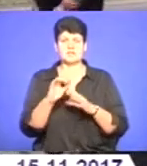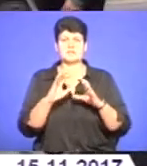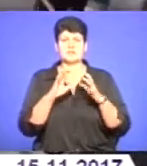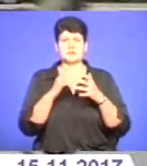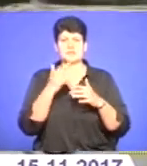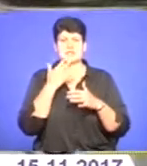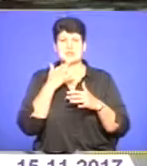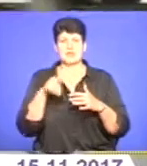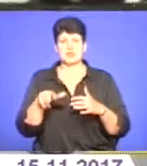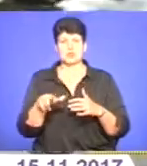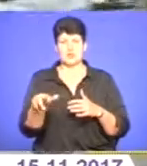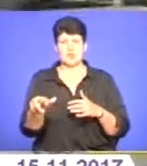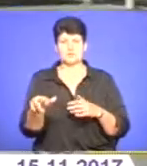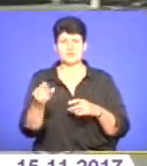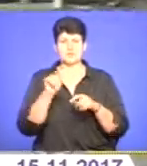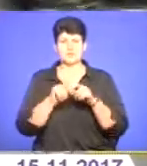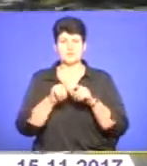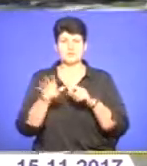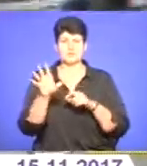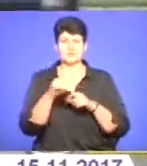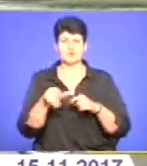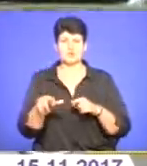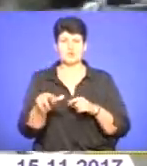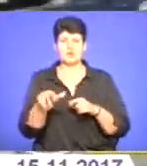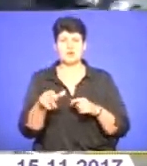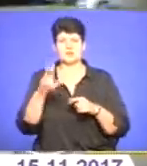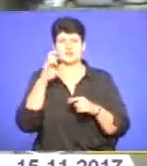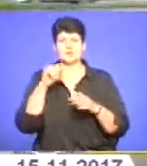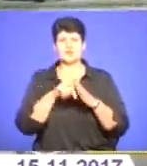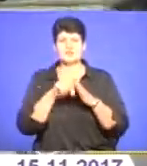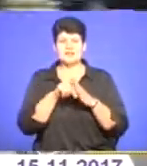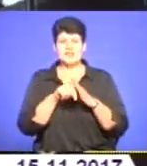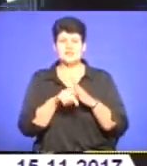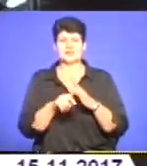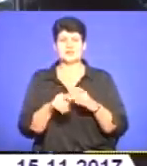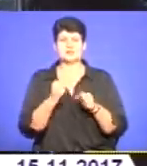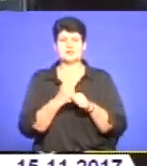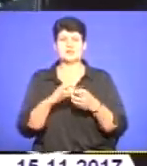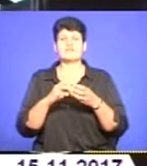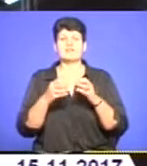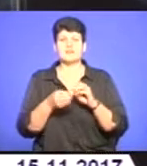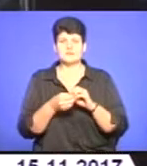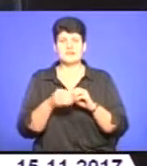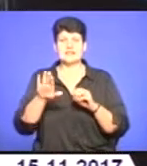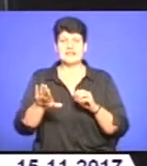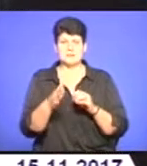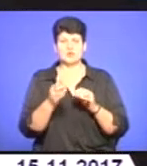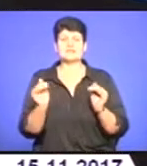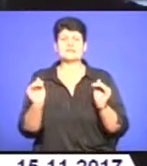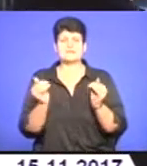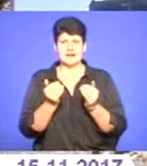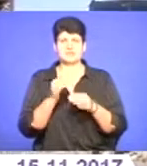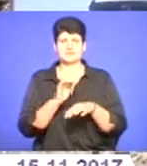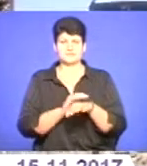національних дорогах. Обстеживши усі дороги державного значення, у патрульній поліції зробили висновок – ямковість зменшилася.